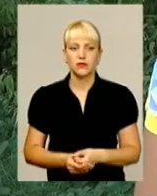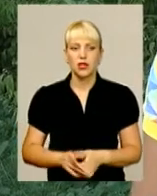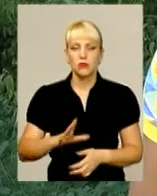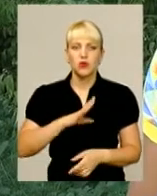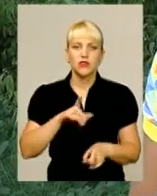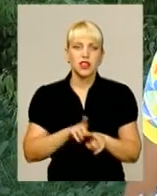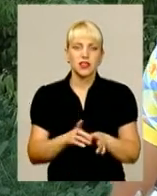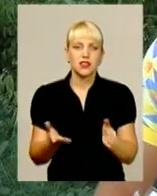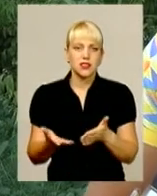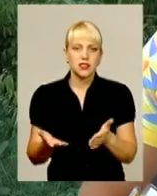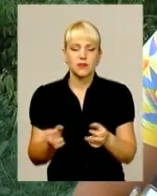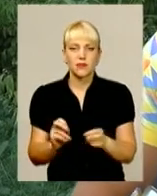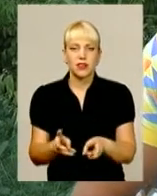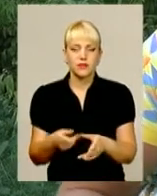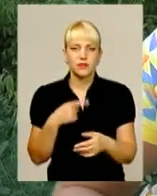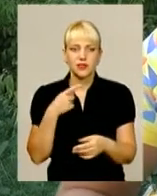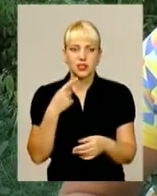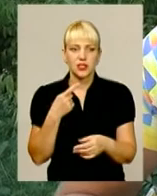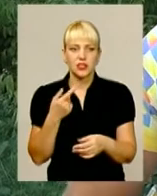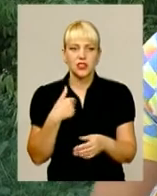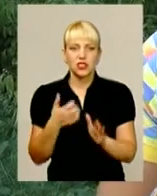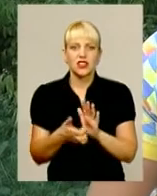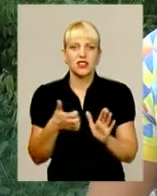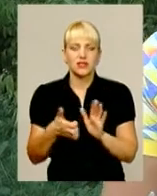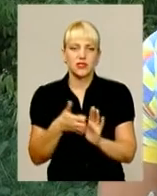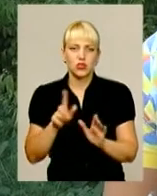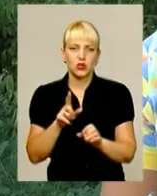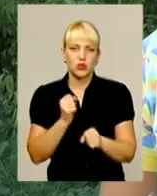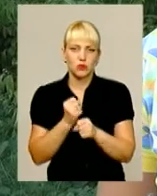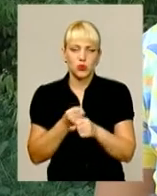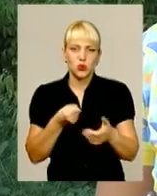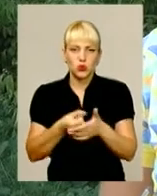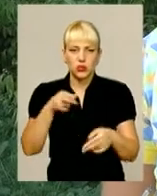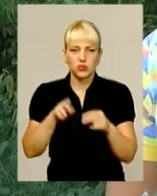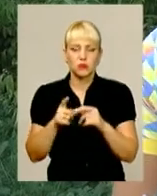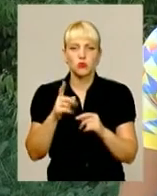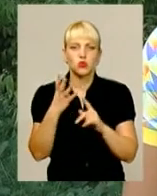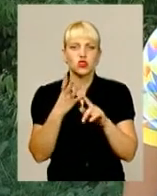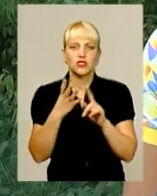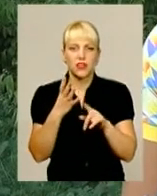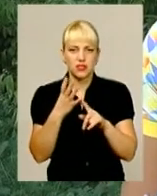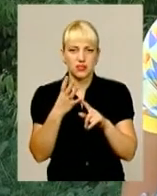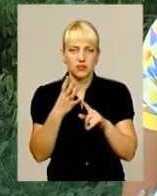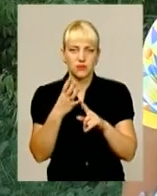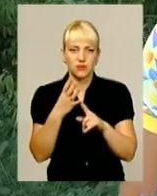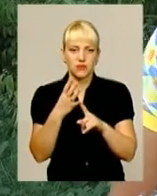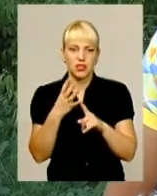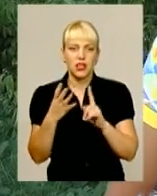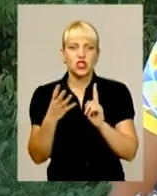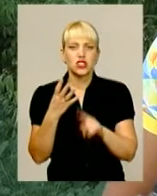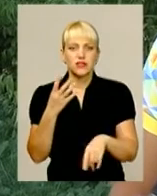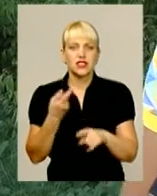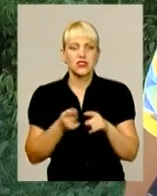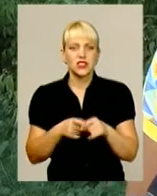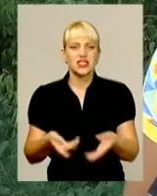був такий якийсь, ніби ми чогось до кінця не змогли зробити, оскільки ми були четверті. Ось це